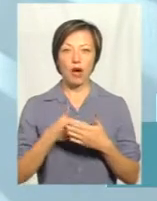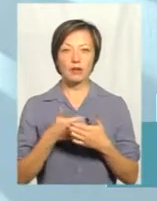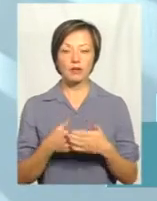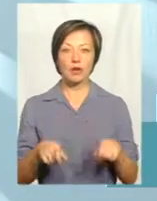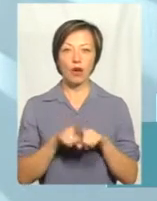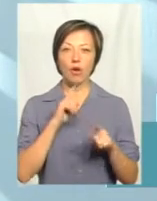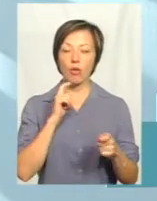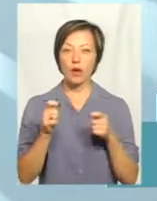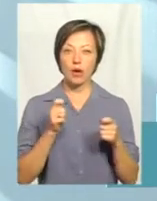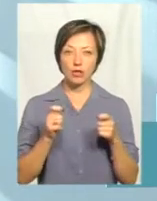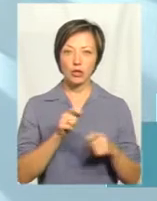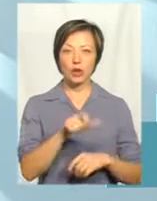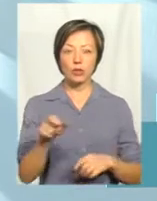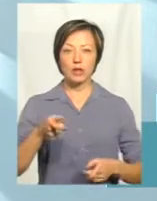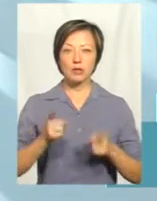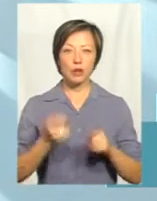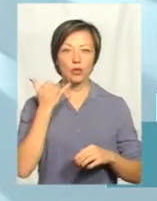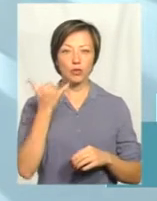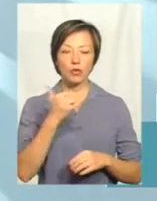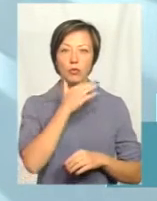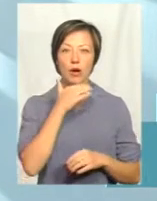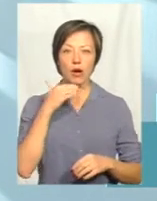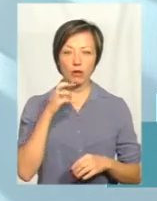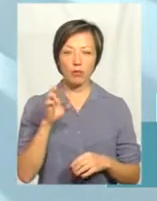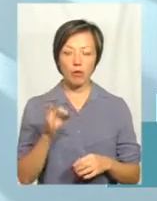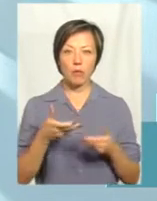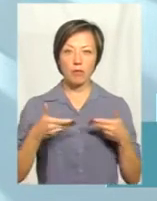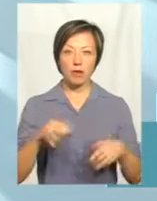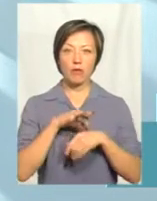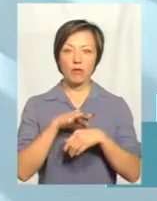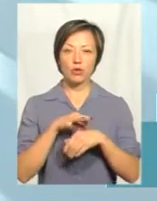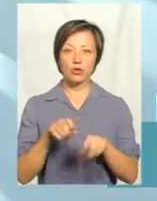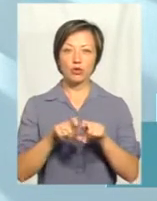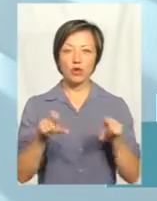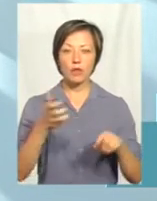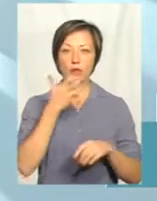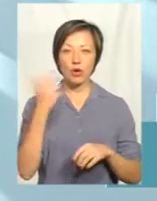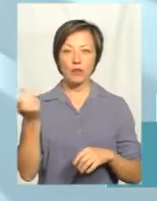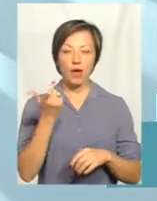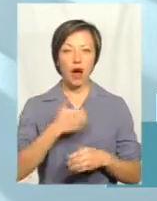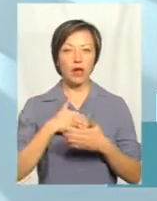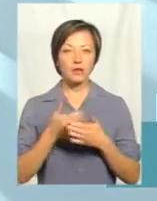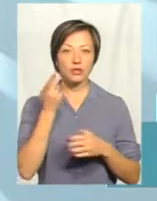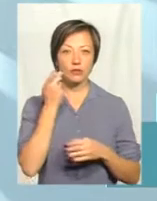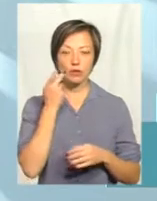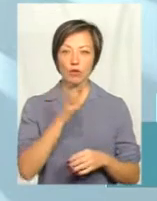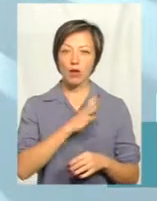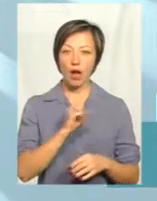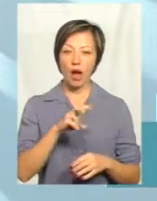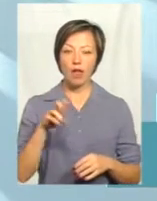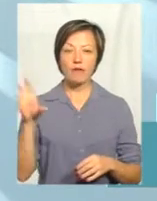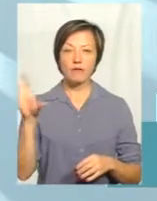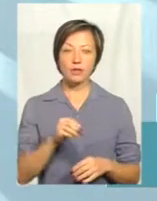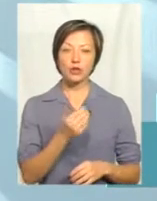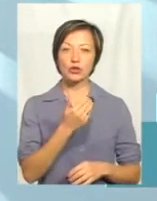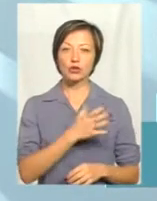обережна. Тобто, людей насправді телефонує багато, бо тому що ми проводили школу типичного господарства, то активність завжди була. Але всі очікують щось